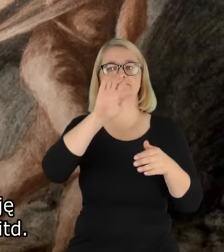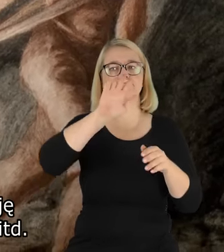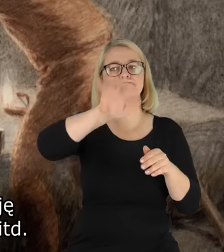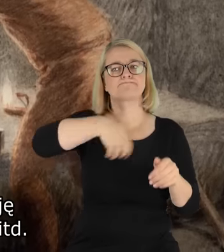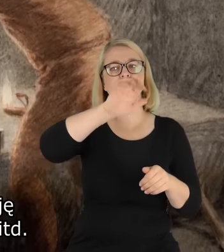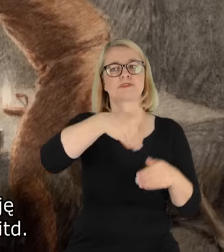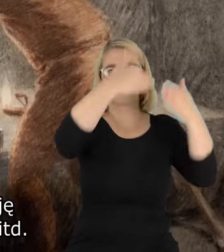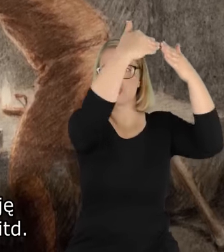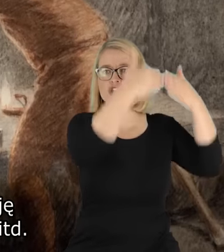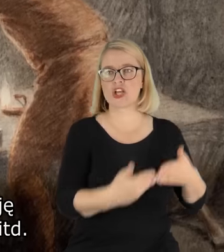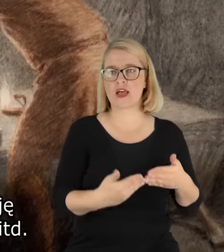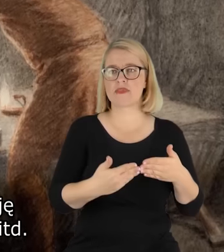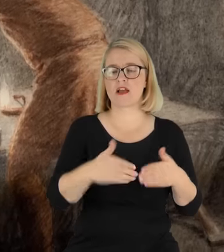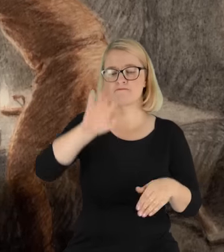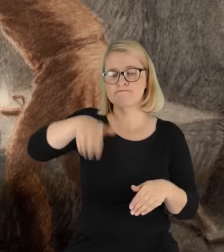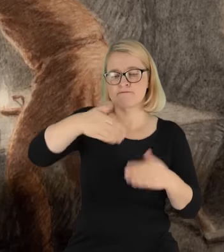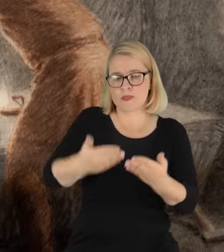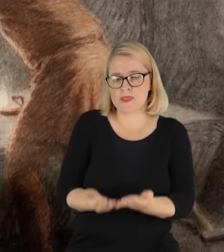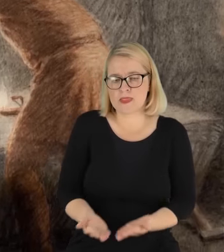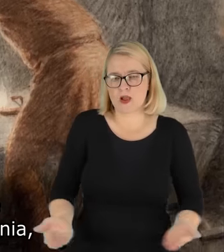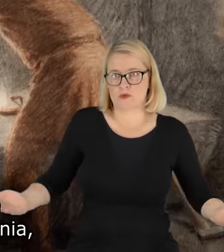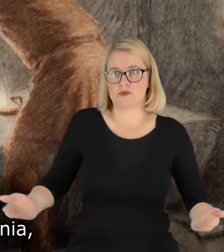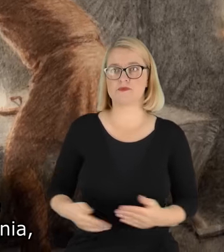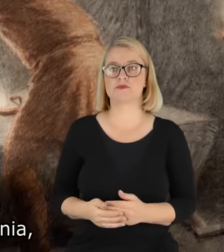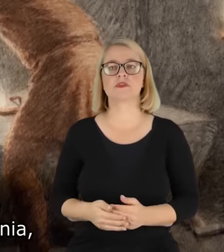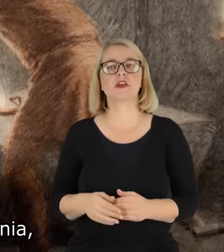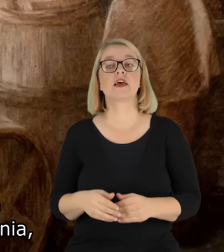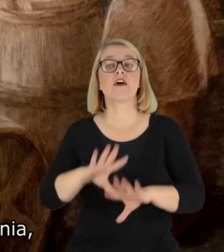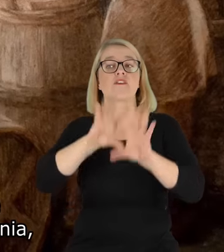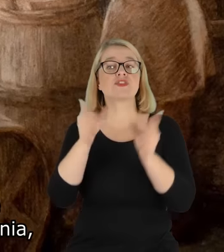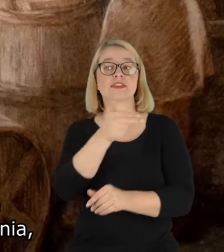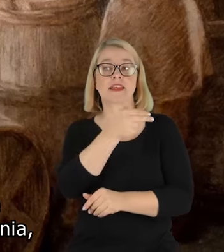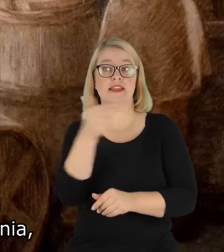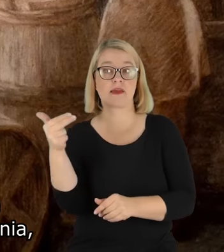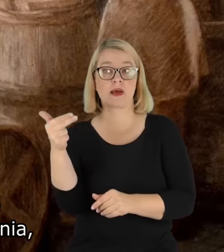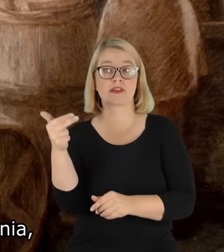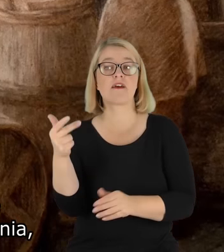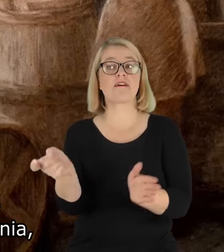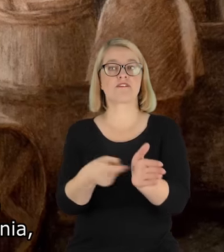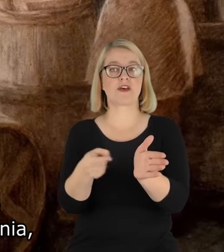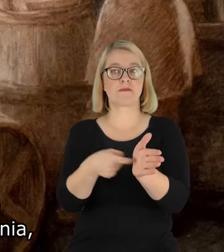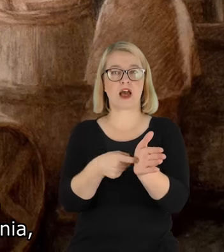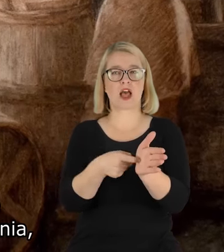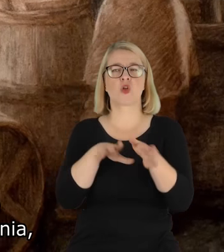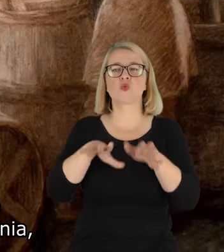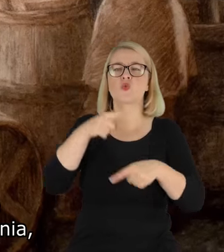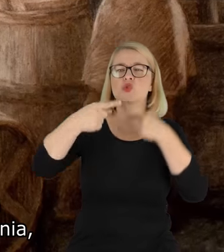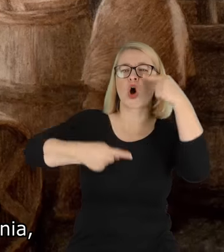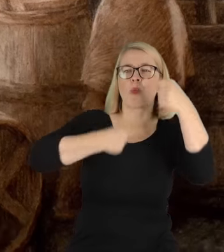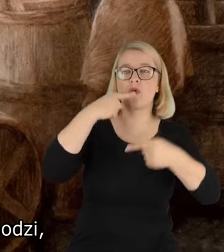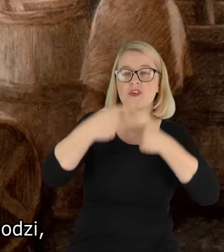eksploatację podnożną i tak dalej, i tak dalej. Czyli wszystkie te tematy, które wymagałyby bardzo dużo